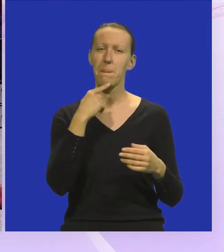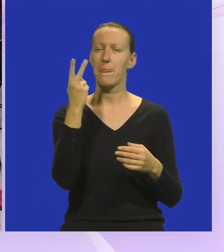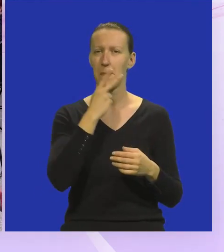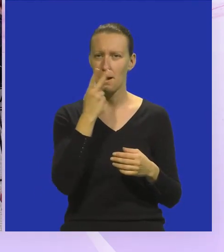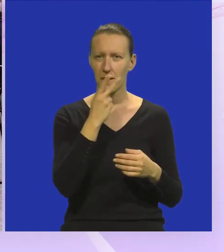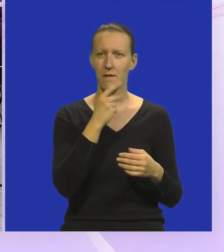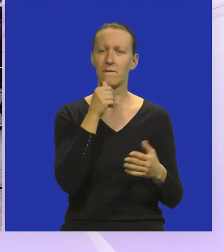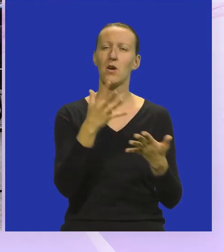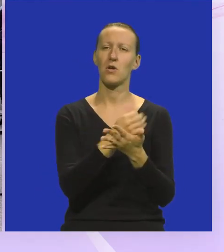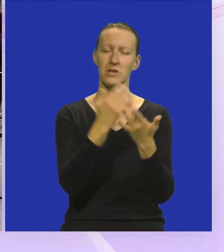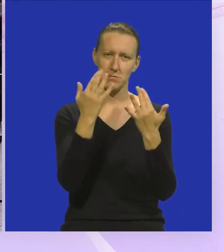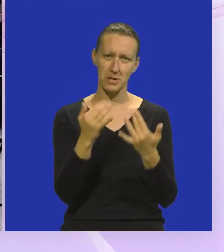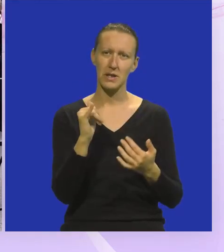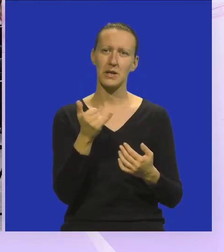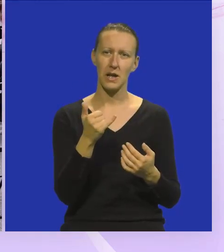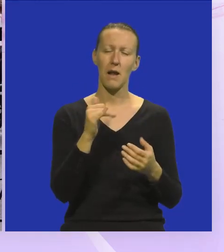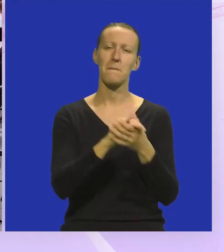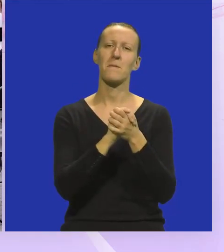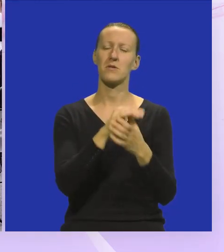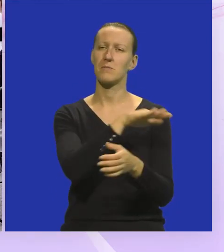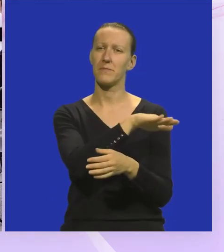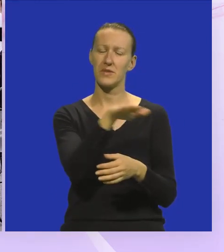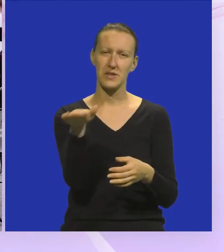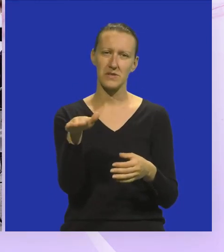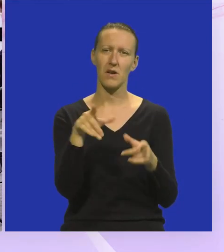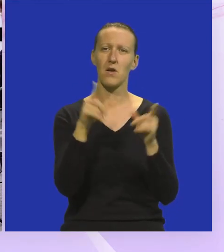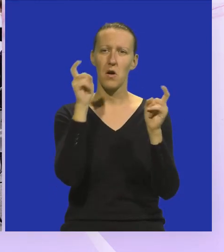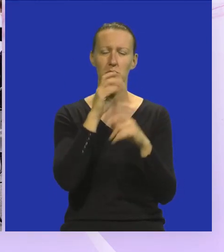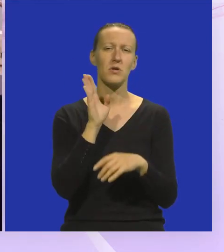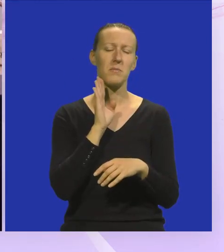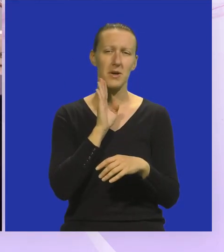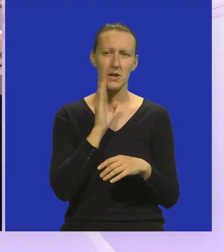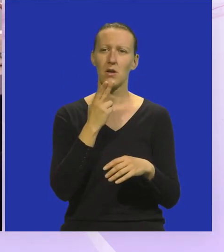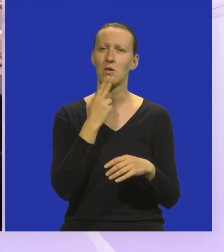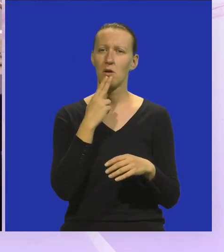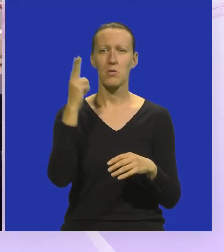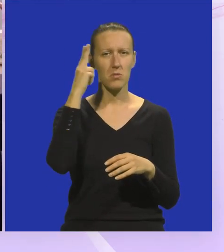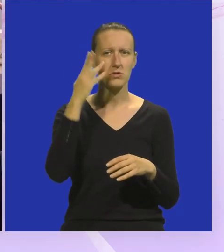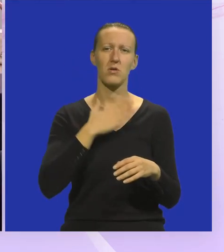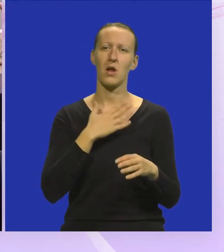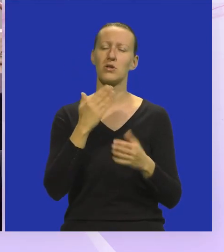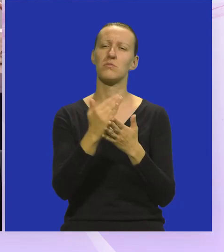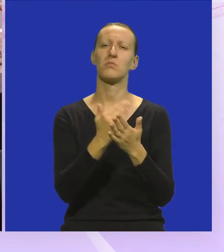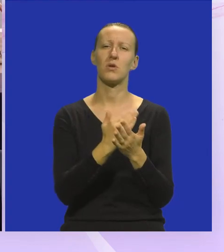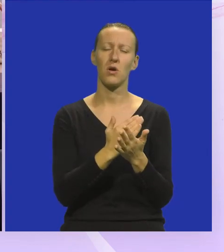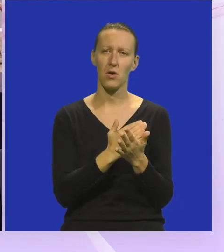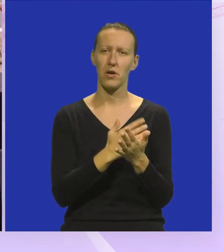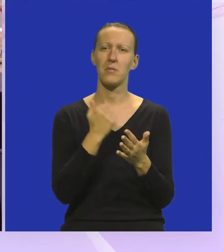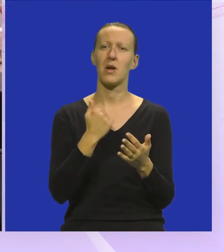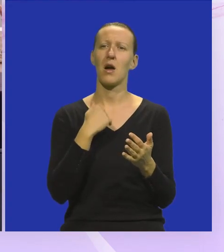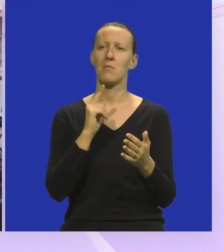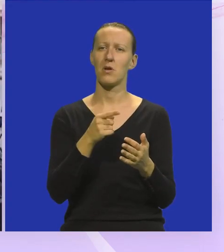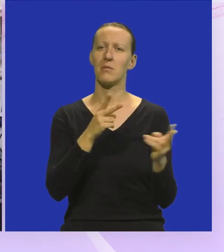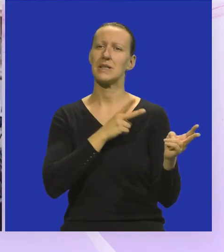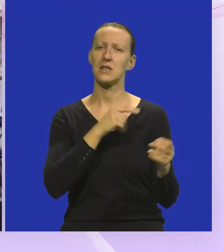naravno koristim priliku da pozdravim sve u općini Medulinu, koji prepoznaje naše programe. Jako